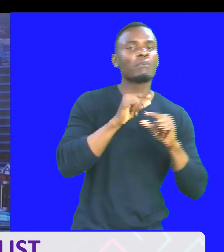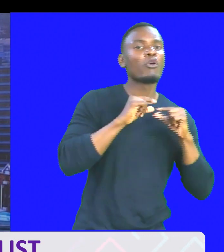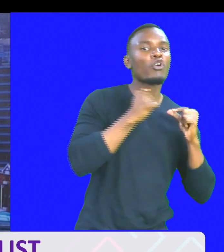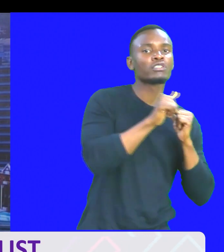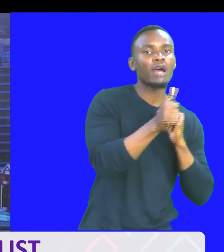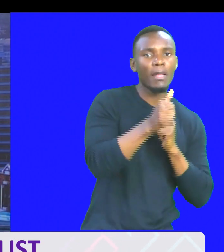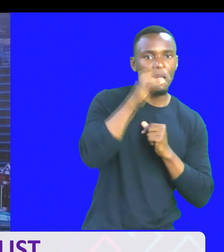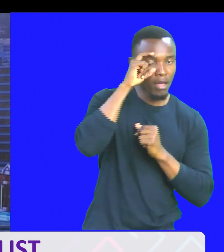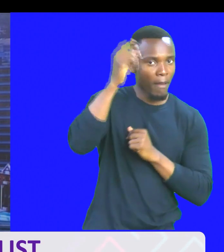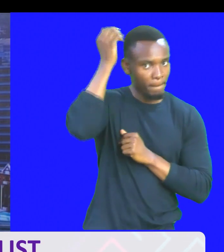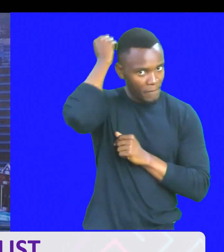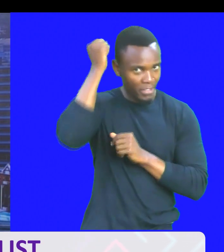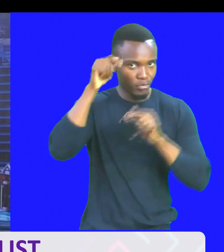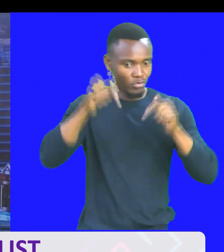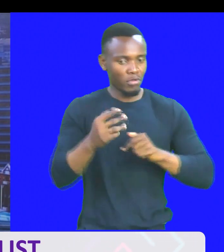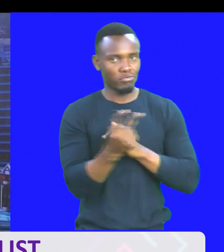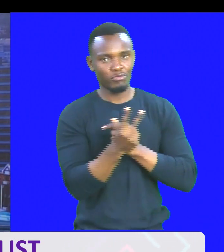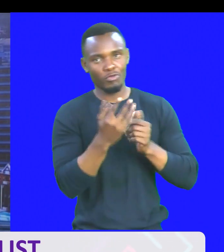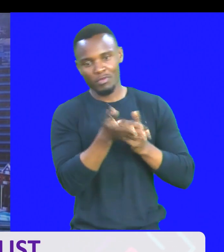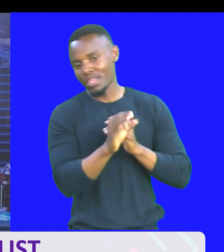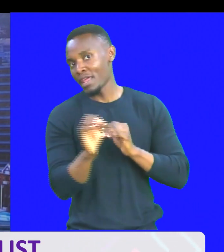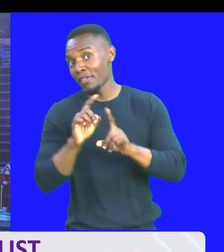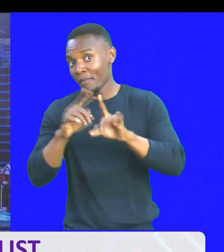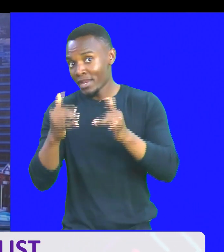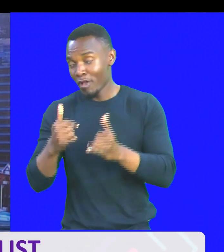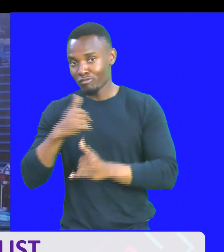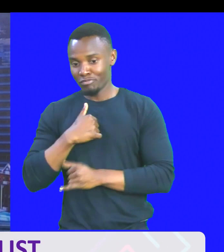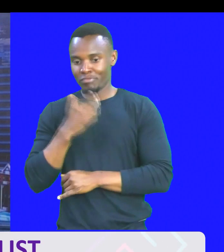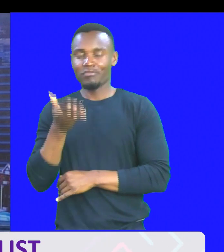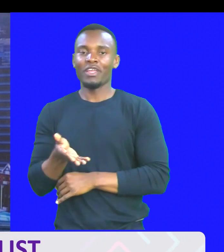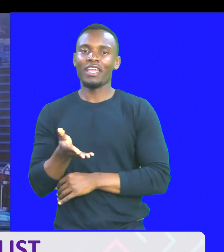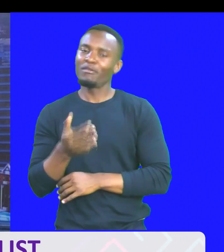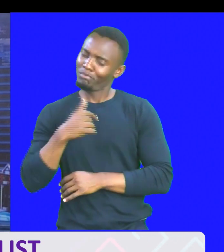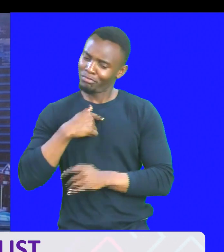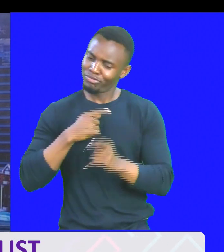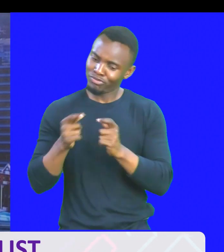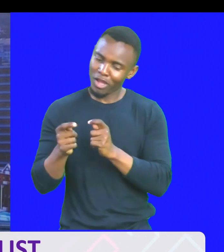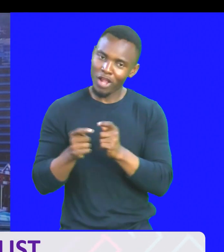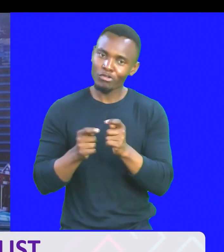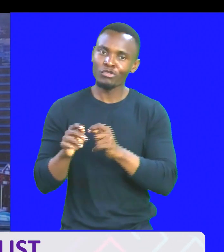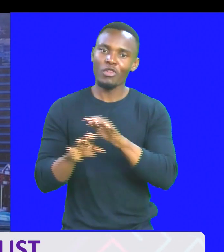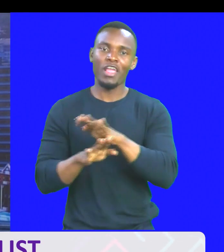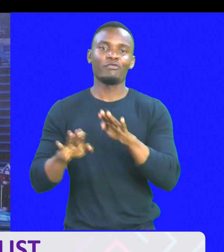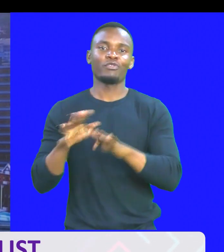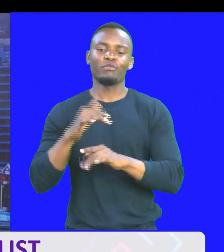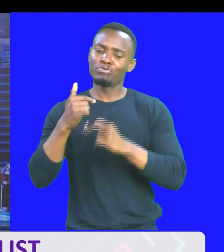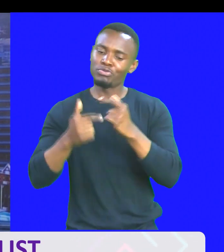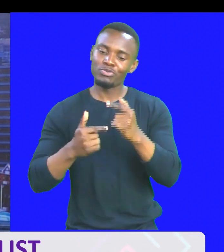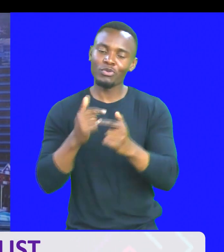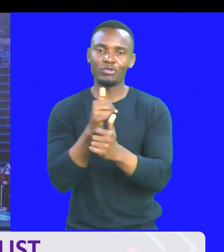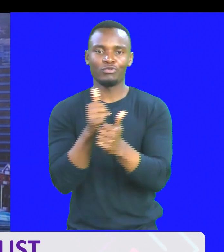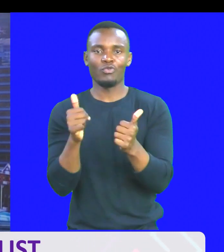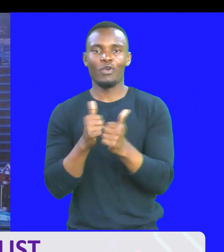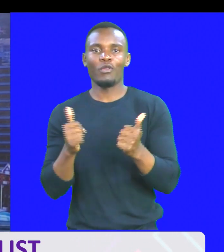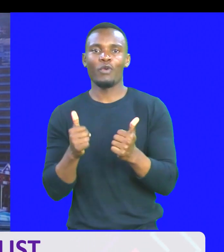pale. But in the meantime, mimi ni nani? Mimi ni nani? Takua na wapeneka pale na wapeneka hapa.